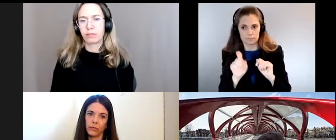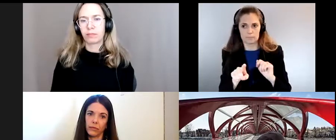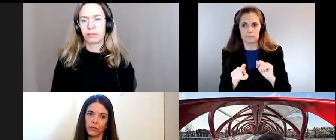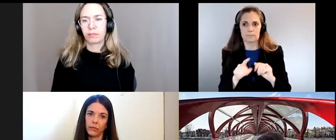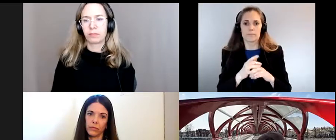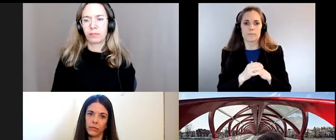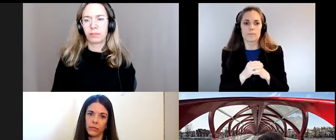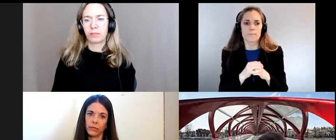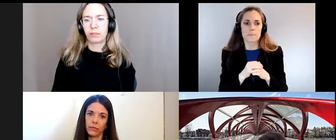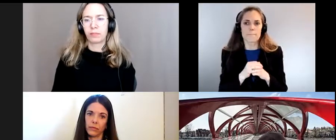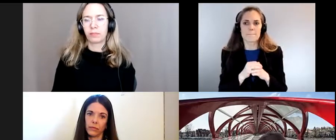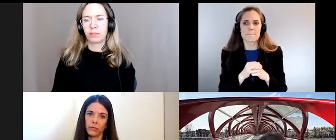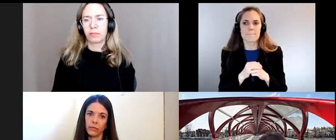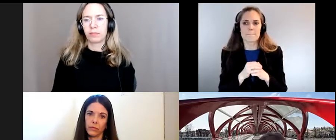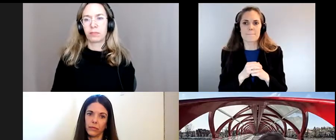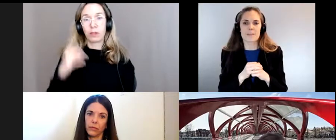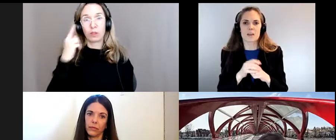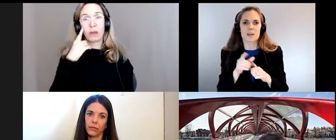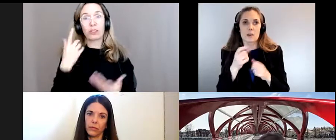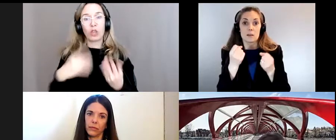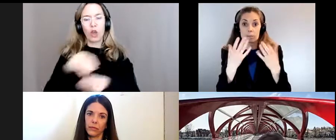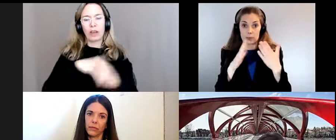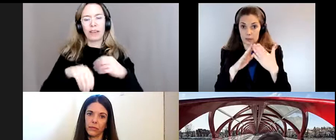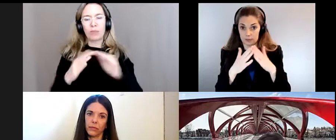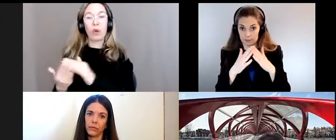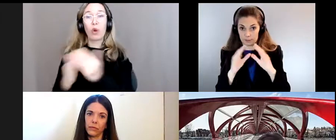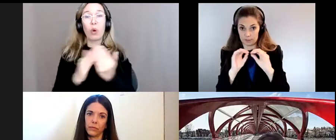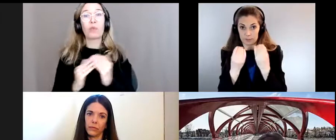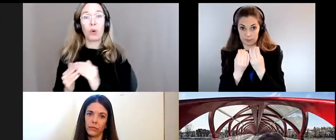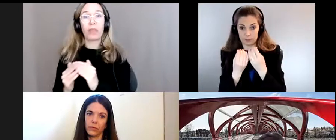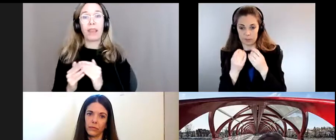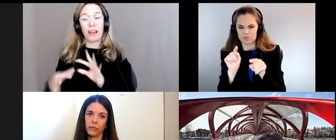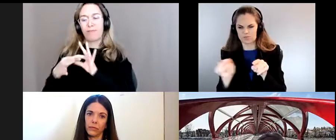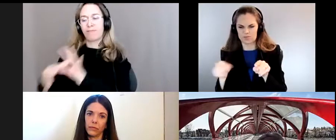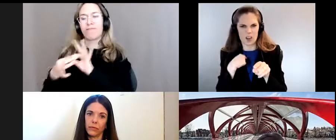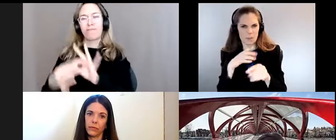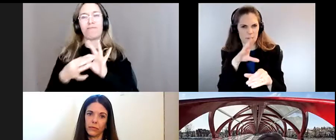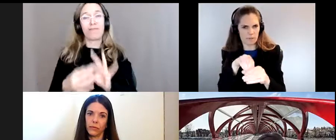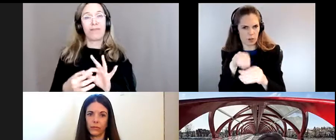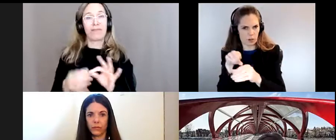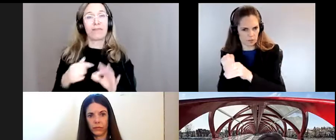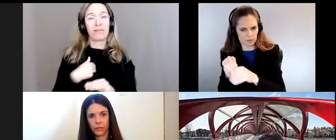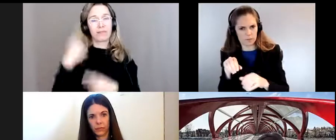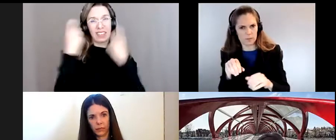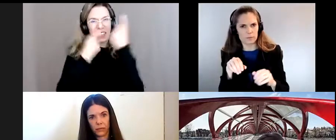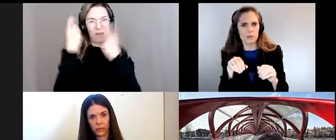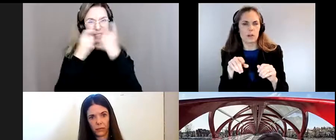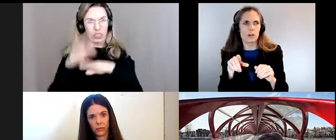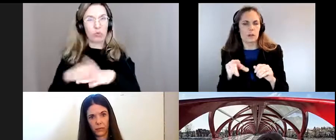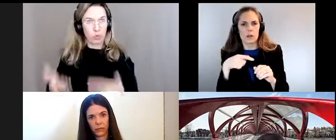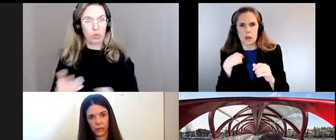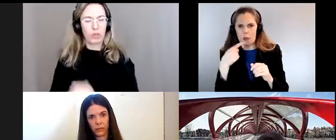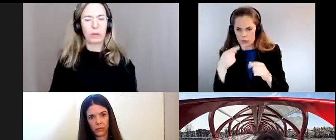je pense qu'il de nombreux organismes communautaires avec lesquels je travaille ils réfléchissent activement